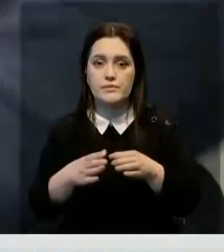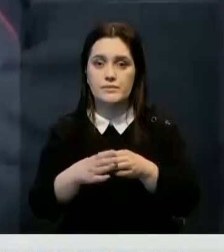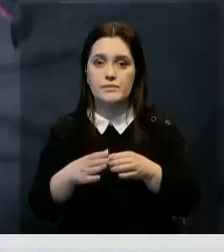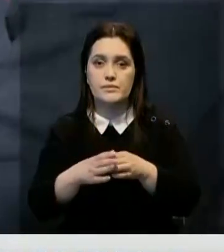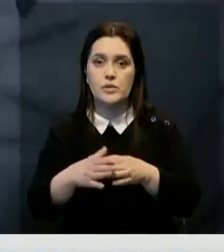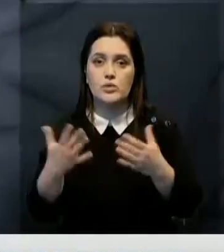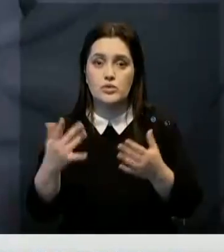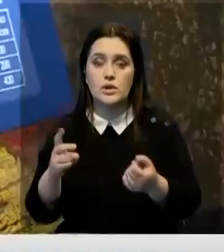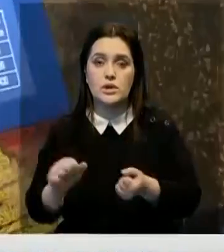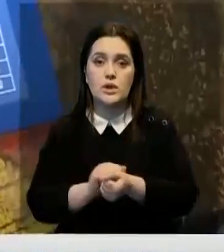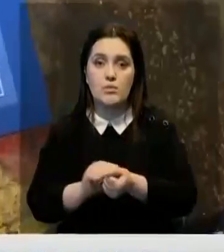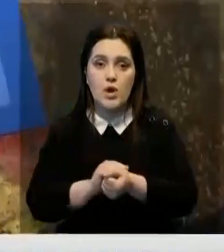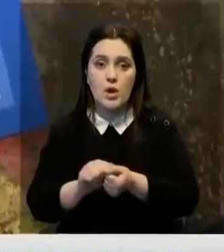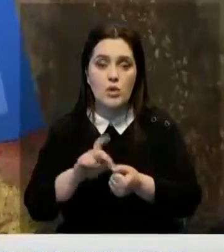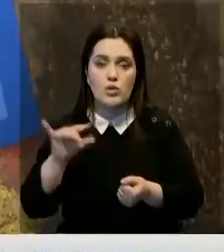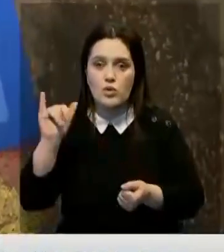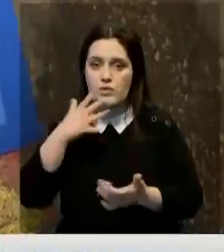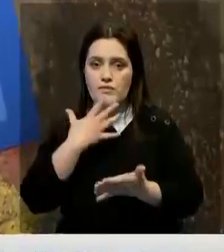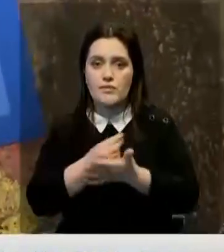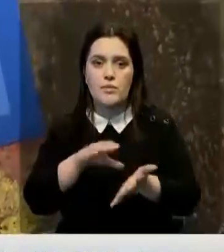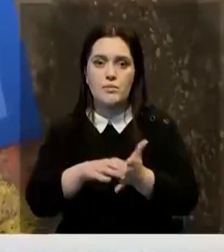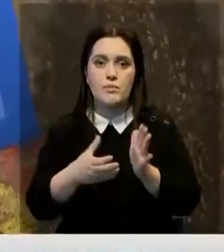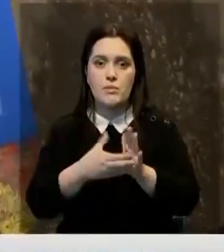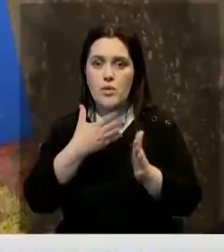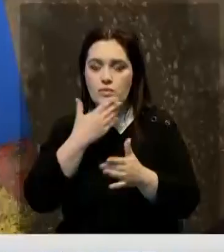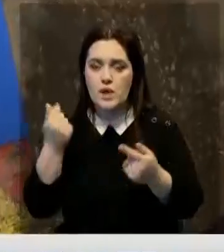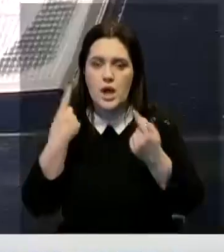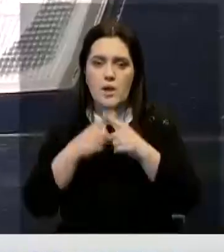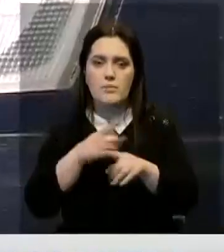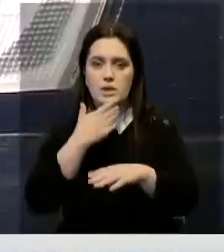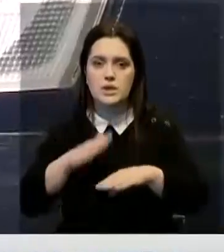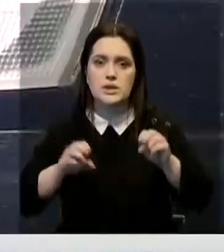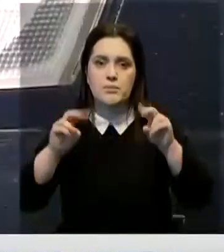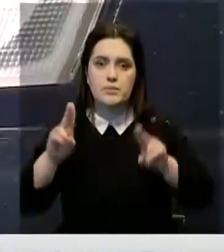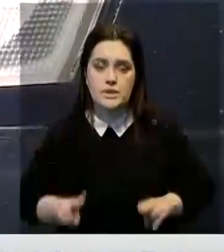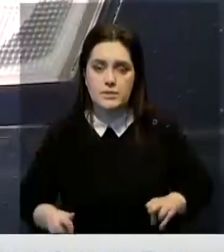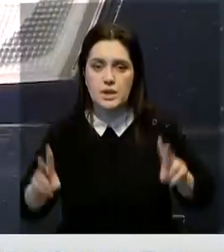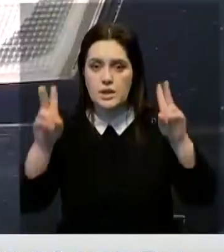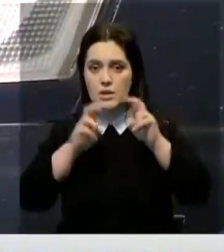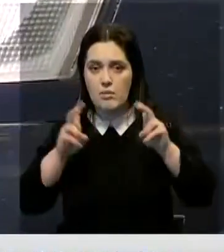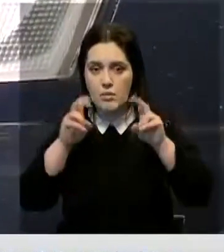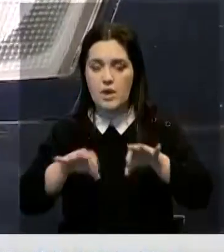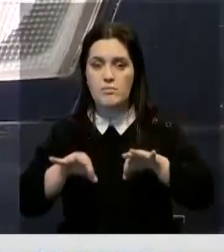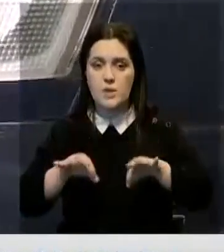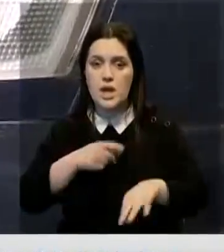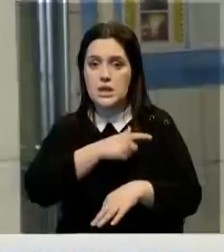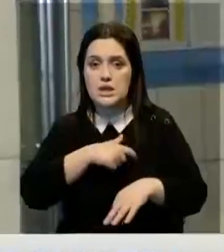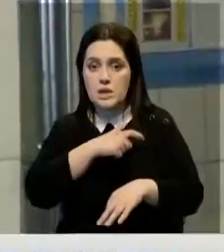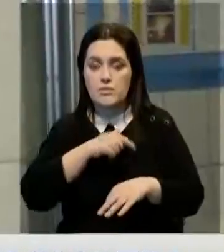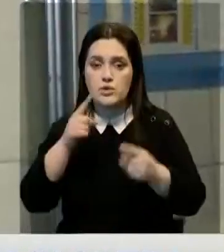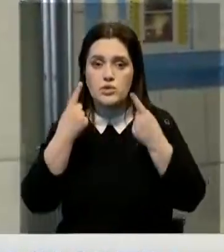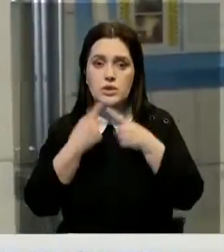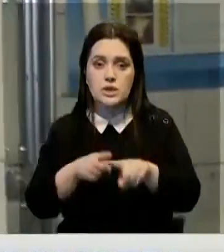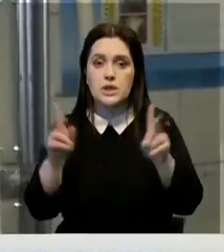фирм, которые существовали на бумаге, не располагали помещениями, оборудованием и специалистами для проверки